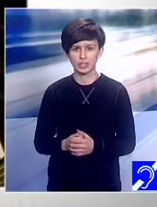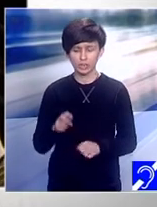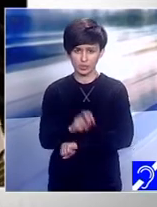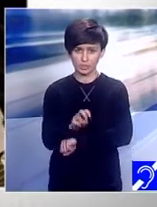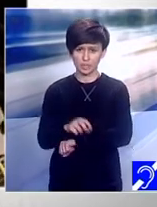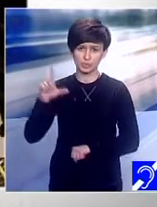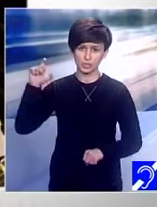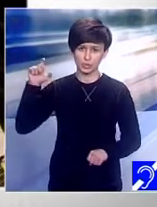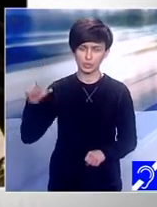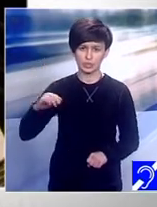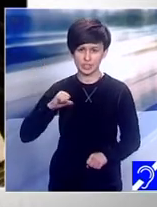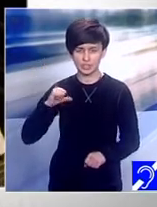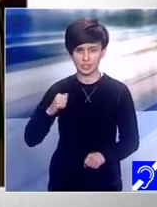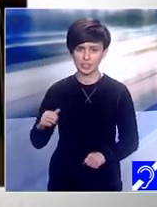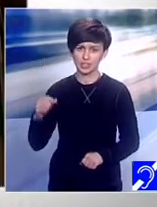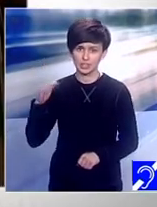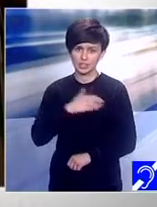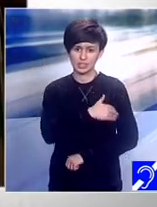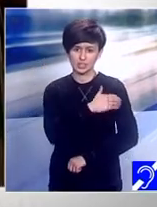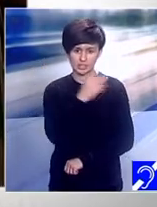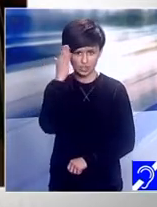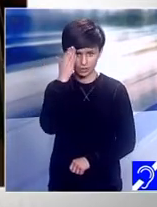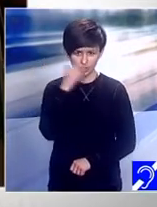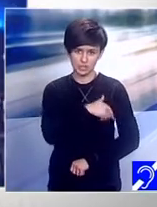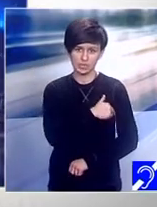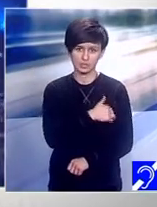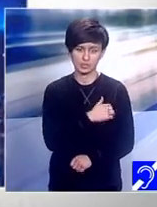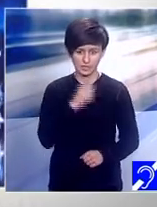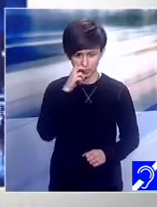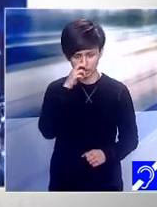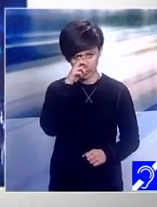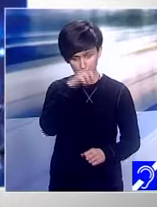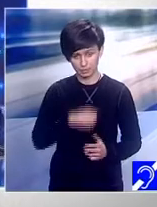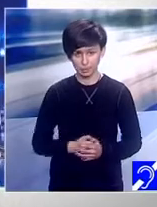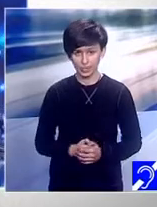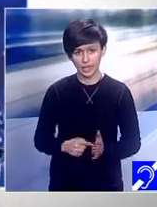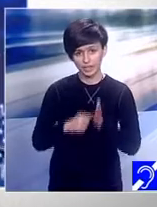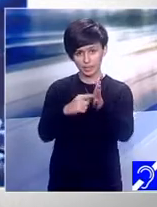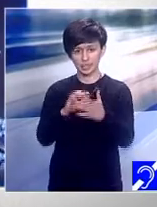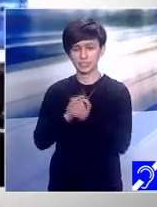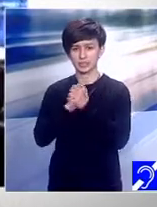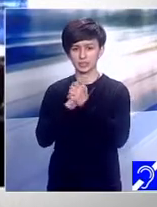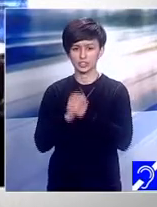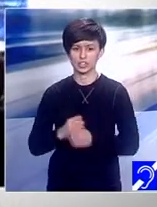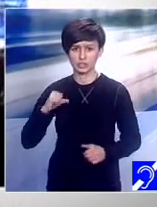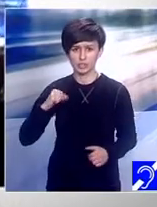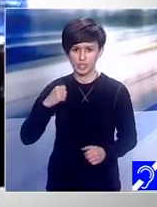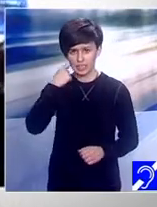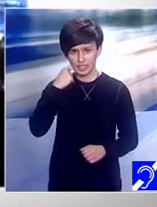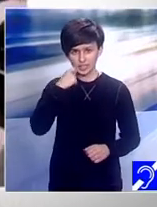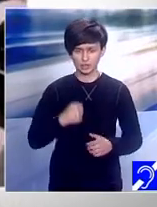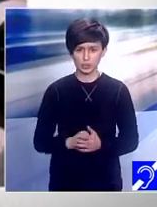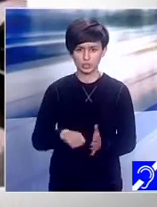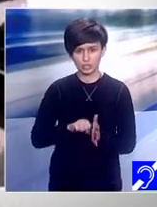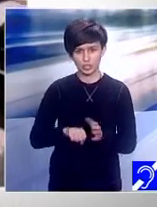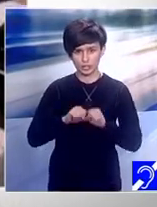tineri talentați din școlile speciale. Și tot fără prejudecăți vă prezentăm succesul unei tinere clujence în cea mai importantă emisiune de promovare